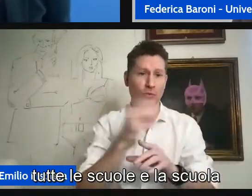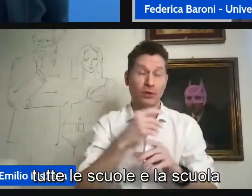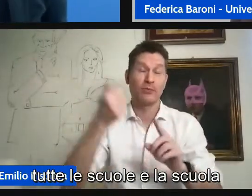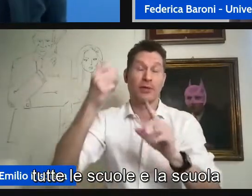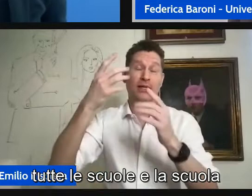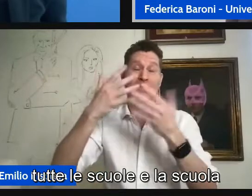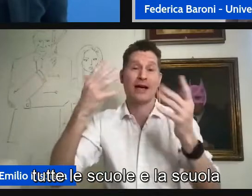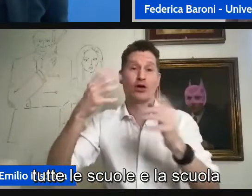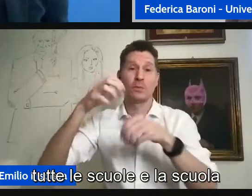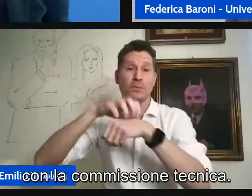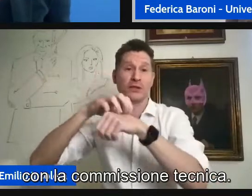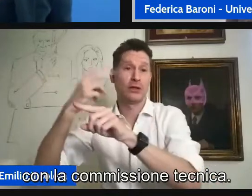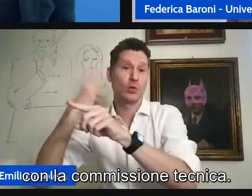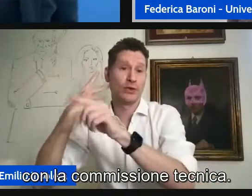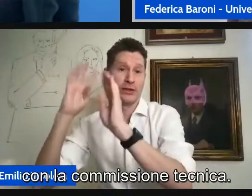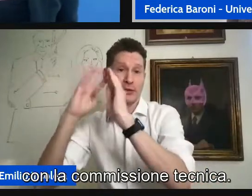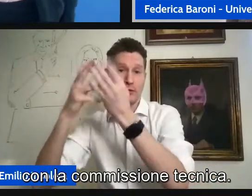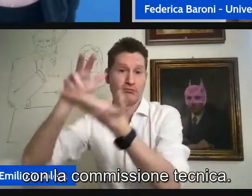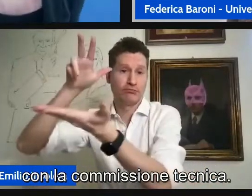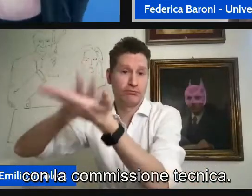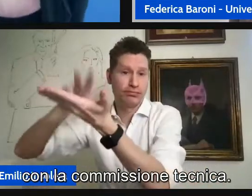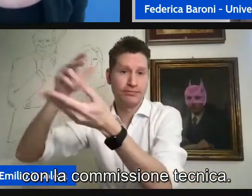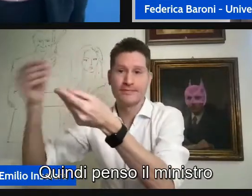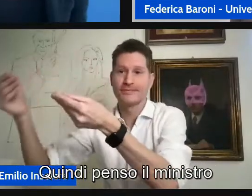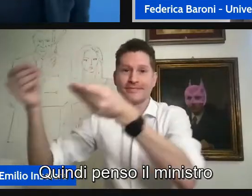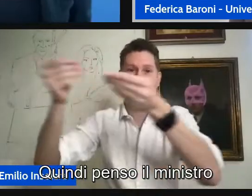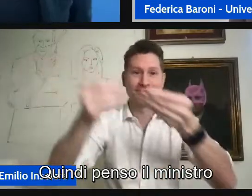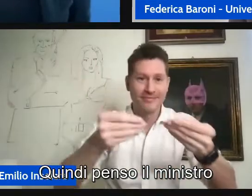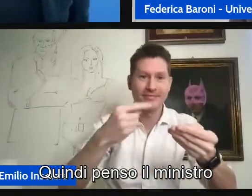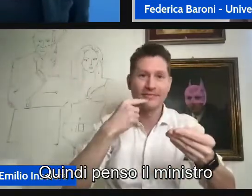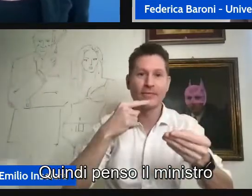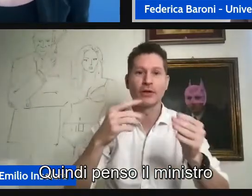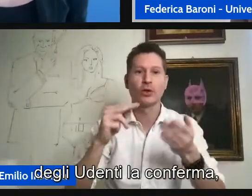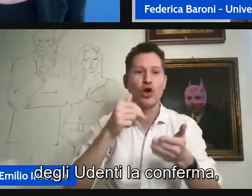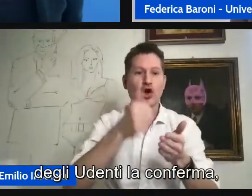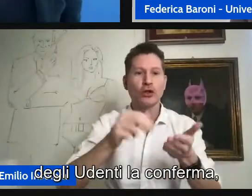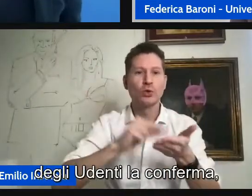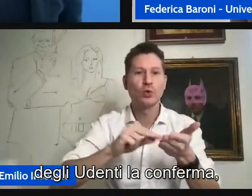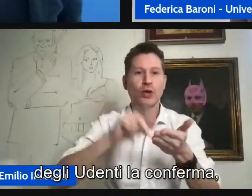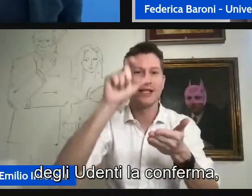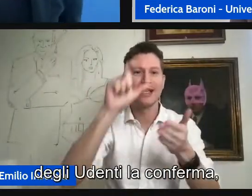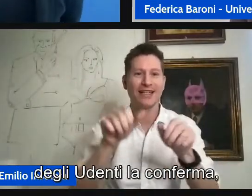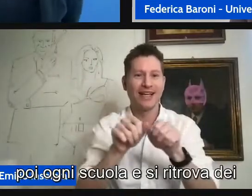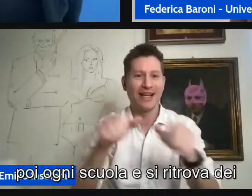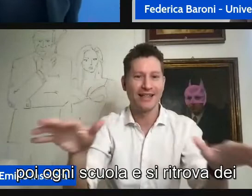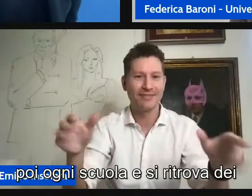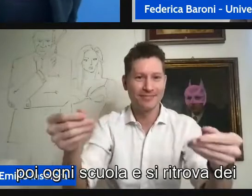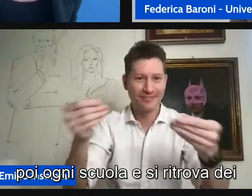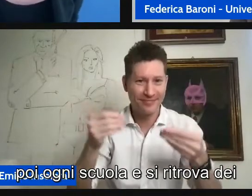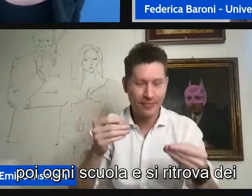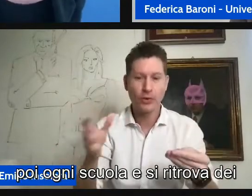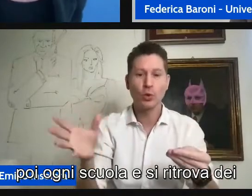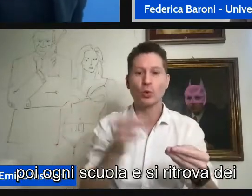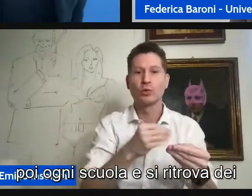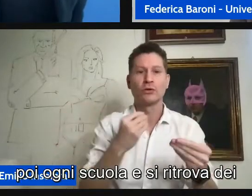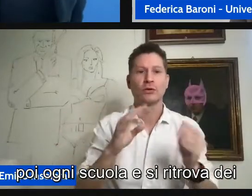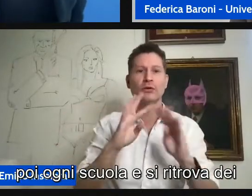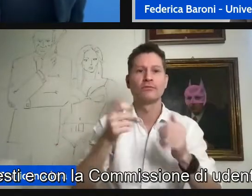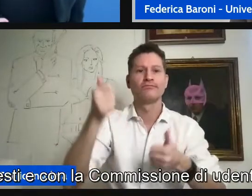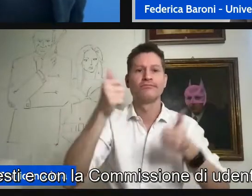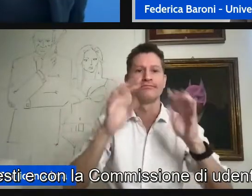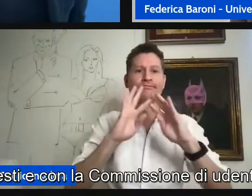e la scuola con la commissione tecnica quindi penso il ministro degli udenti la conferma poi ogni scuola